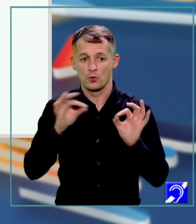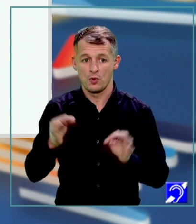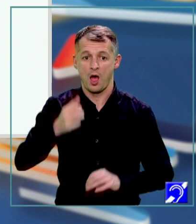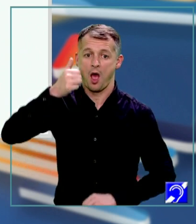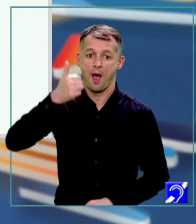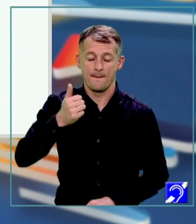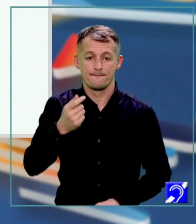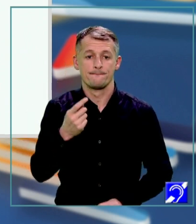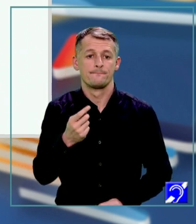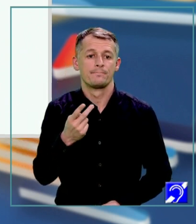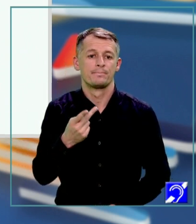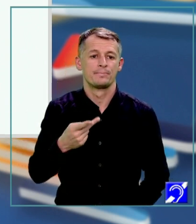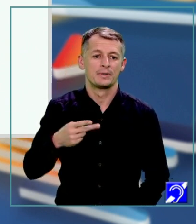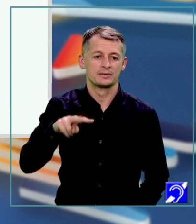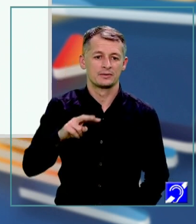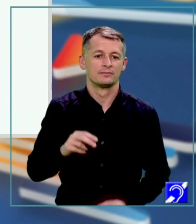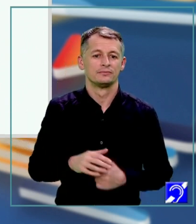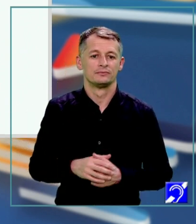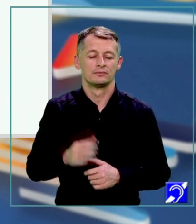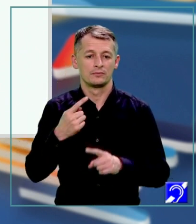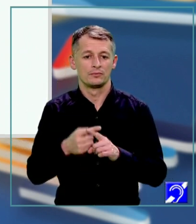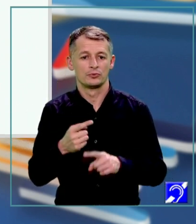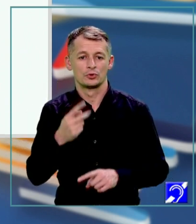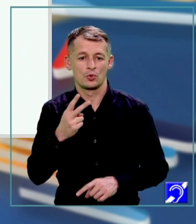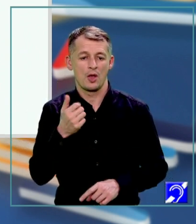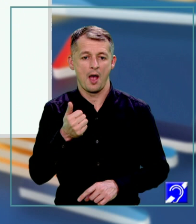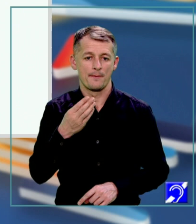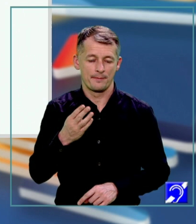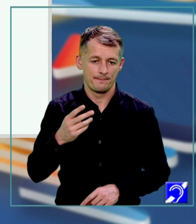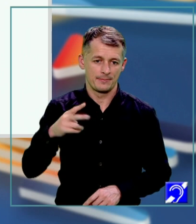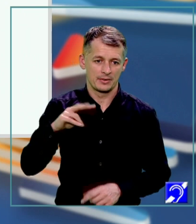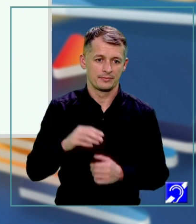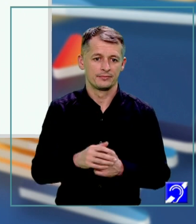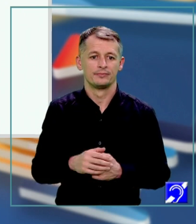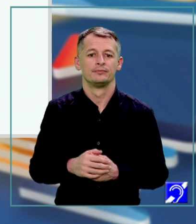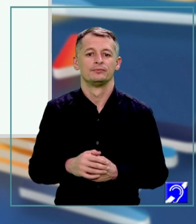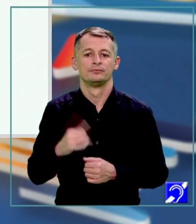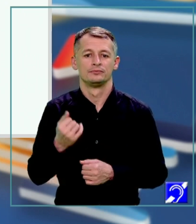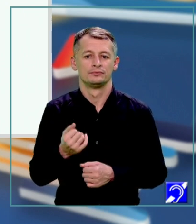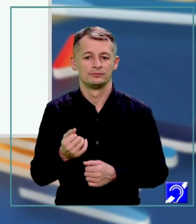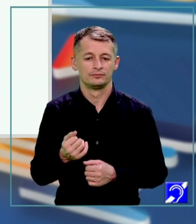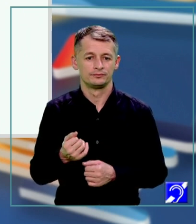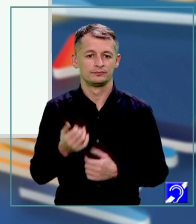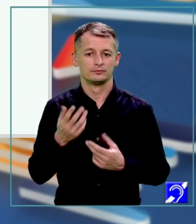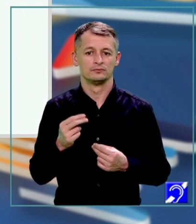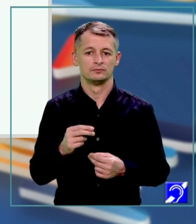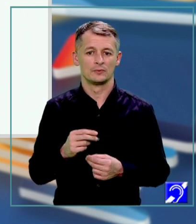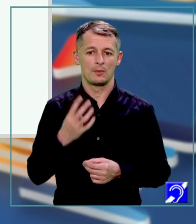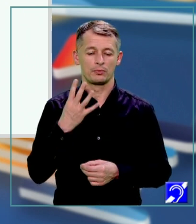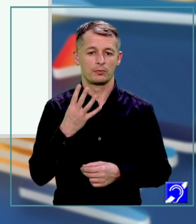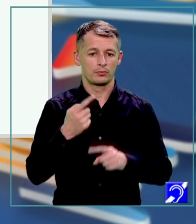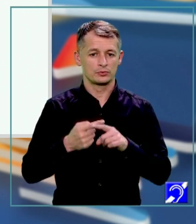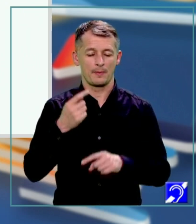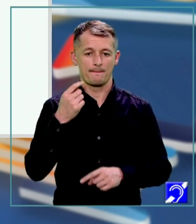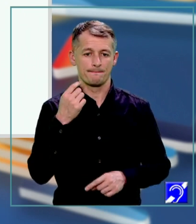pătrat 2X totul la pătrat, plus 2AB, adică plus 2 ori 2X ori 1, plus B pătrat